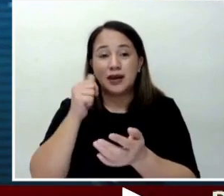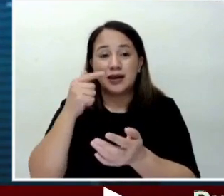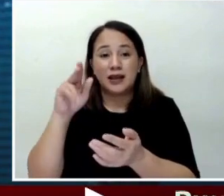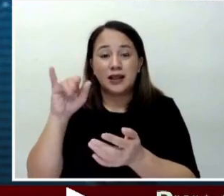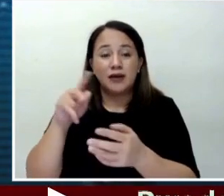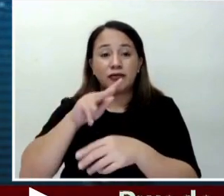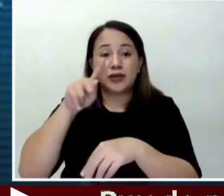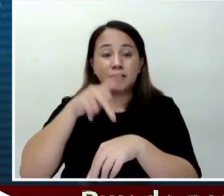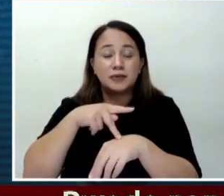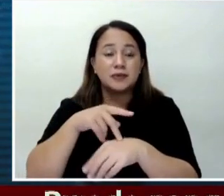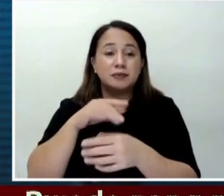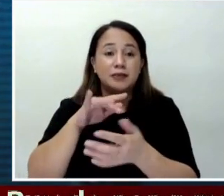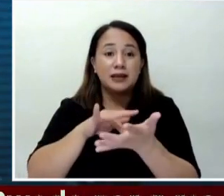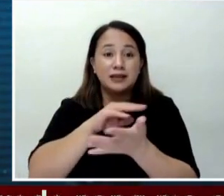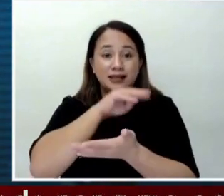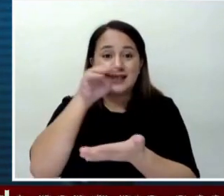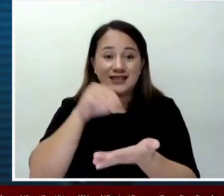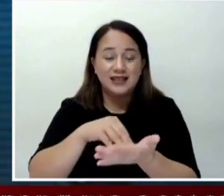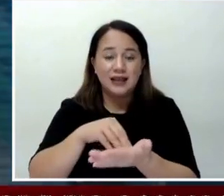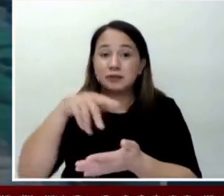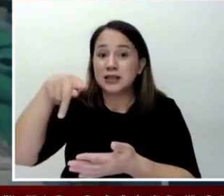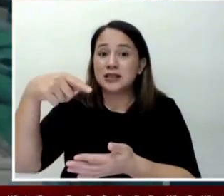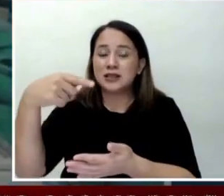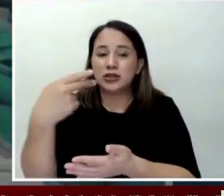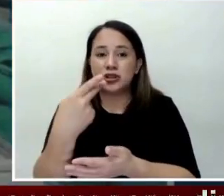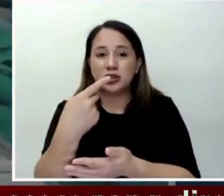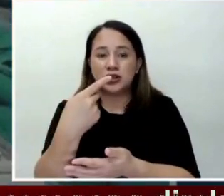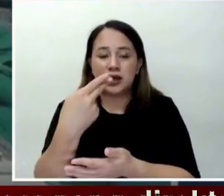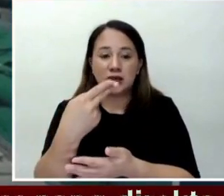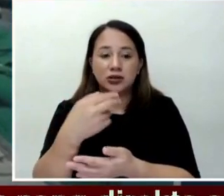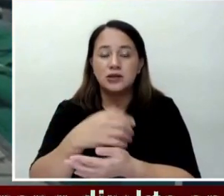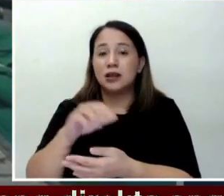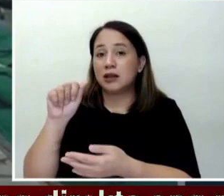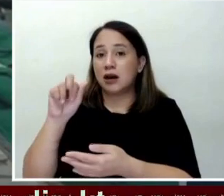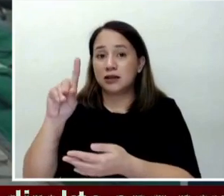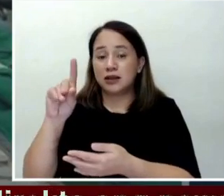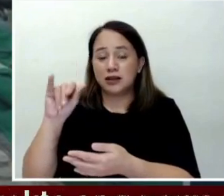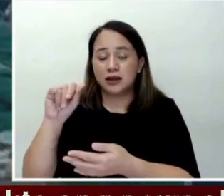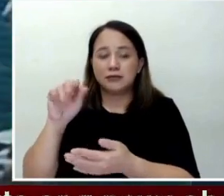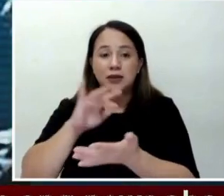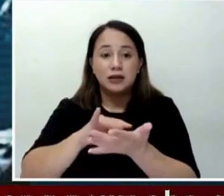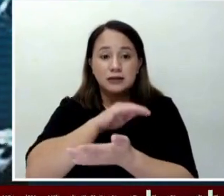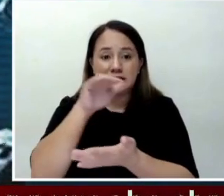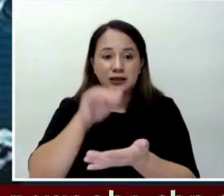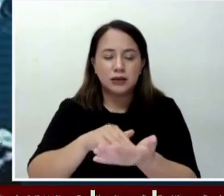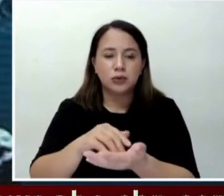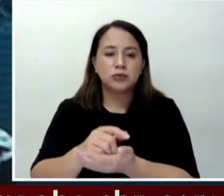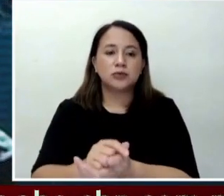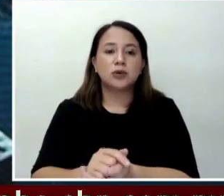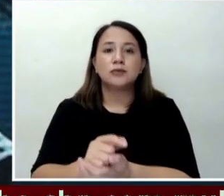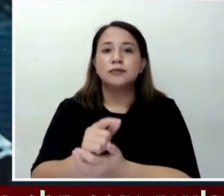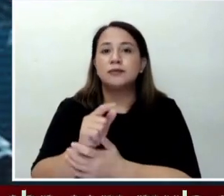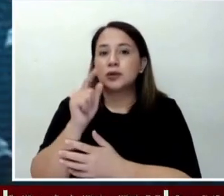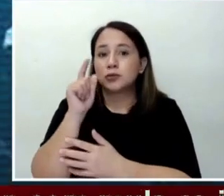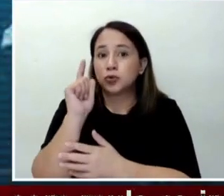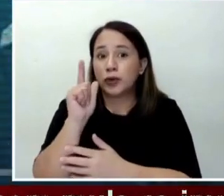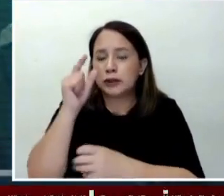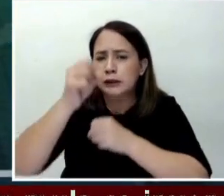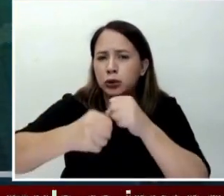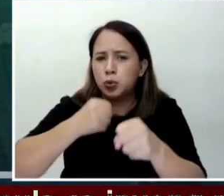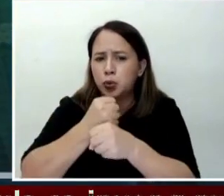Center, Philippine General Hospital at Cardinal Santos Medical Center. Higit dalawang dekada na siyang nagbibigay ng